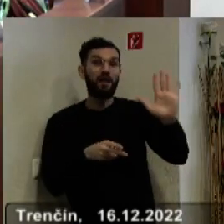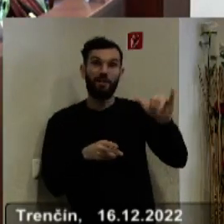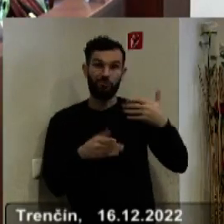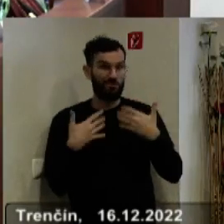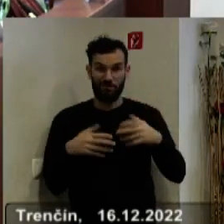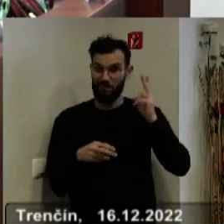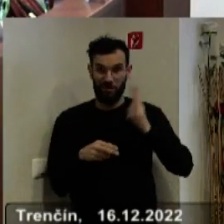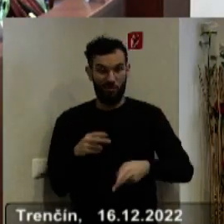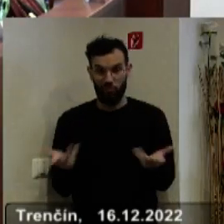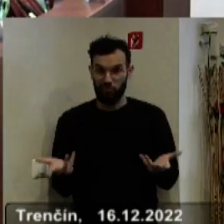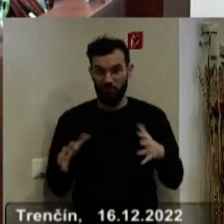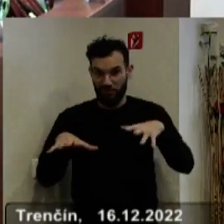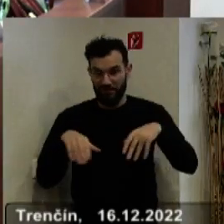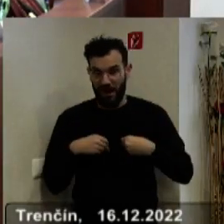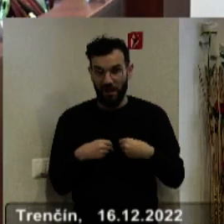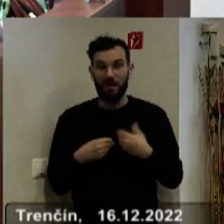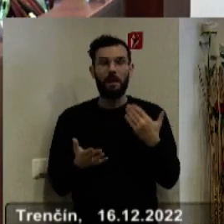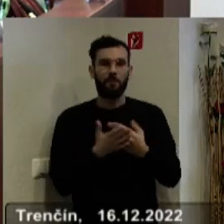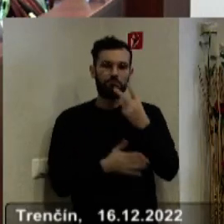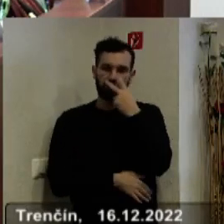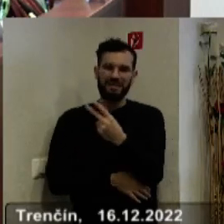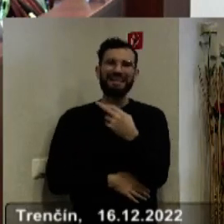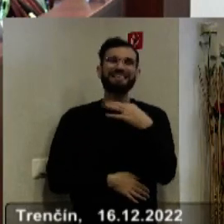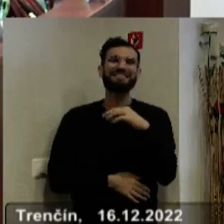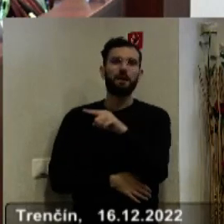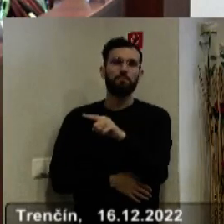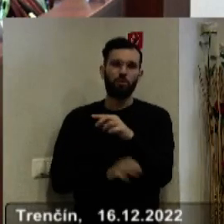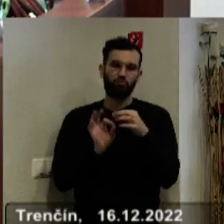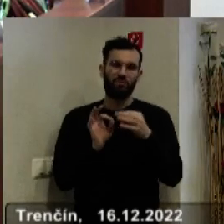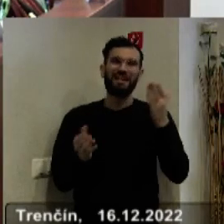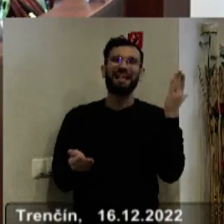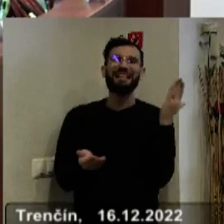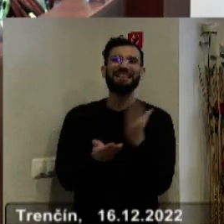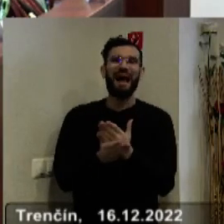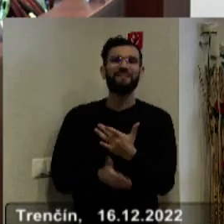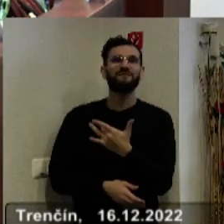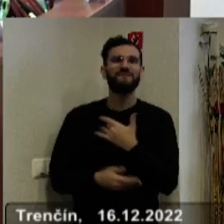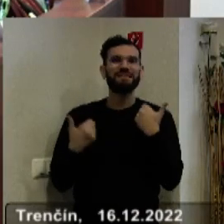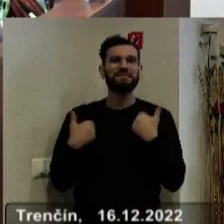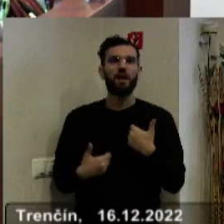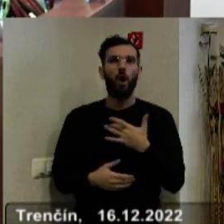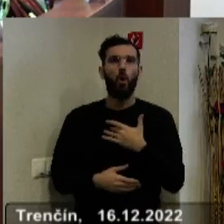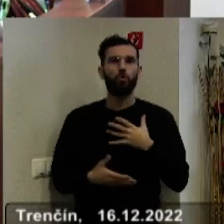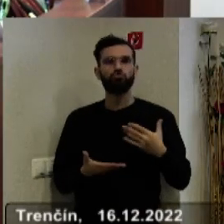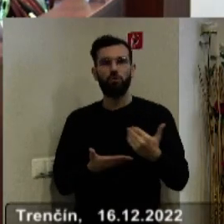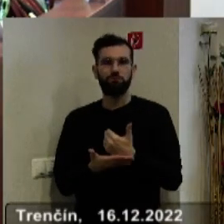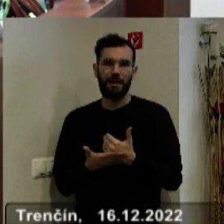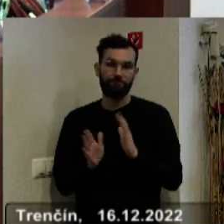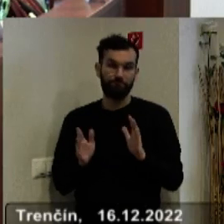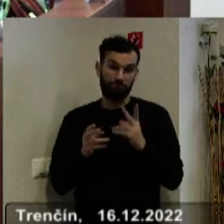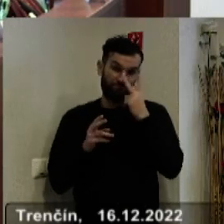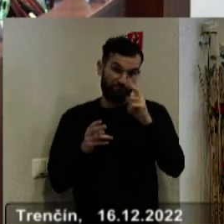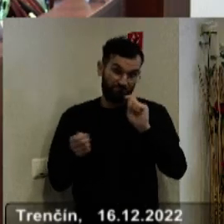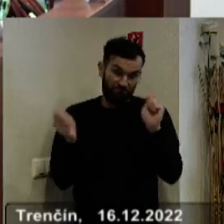teda vychádzali sme z tej prognozy septembrovej, výberu dane z príjmov fyzických osôb, takže uvidíme, čo nám ešte urobia možné